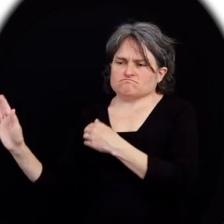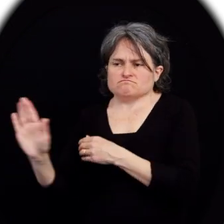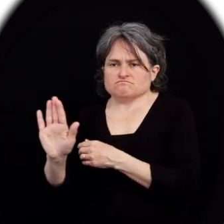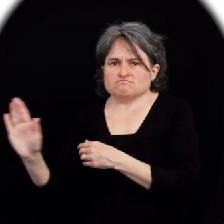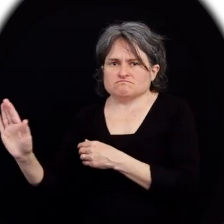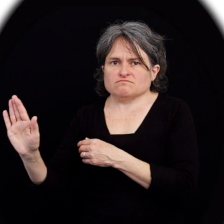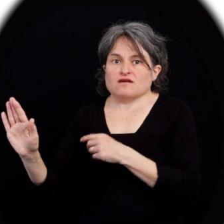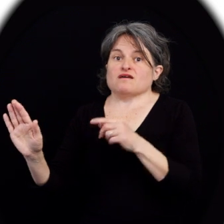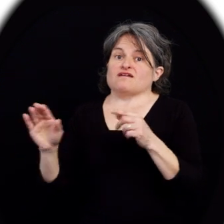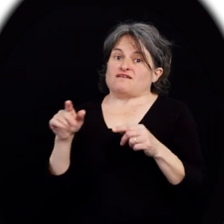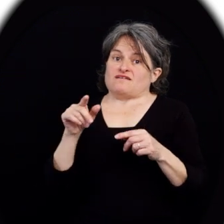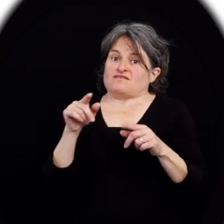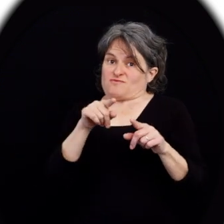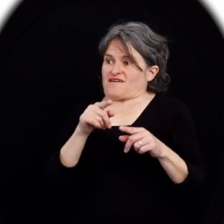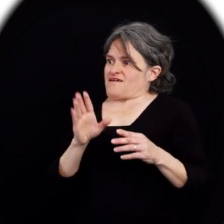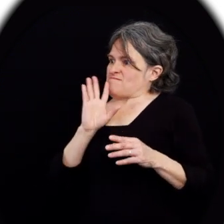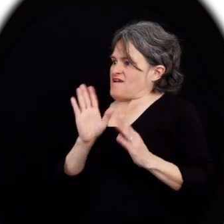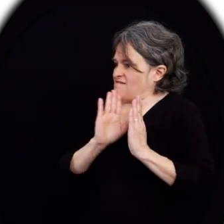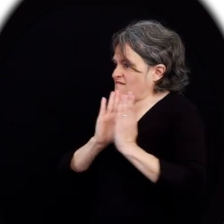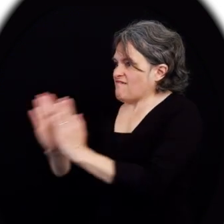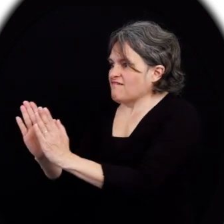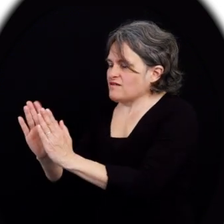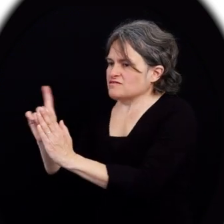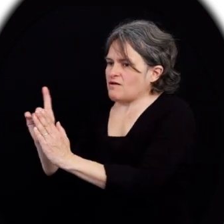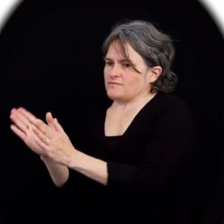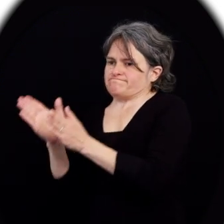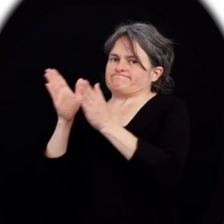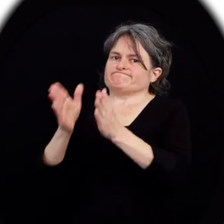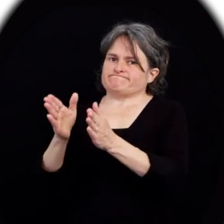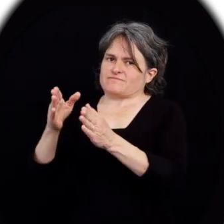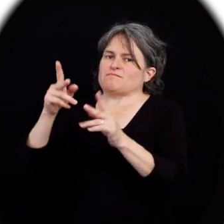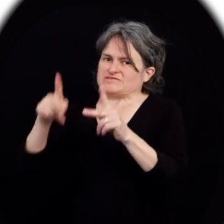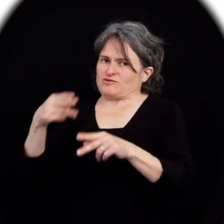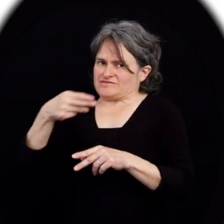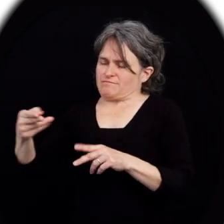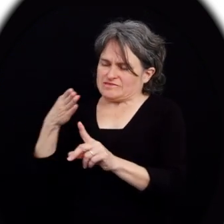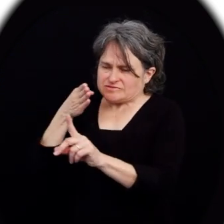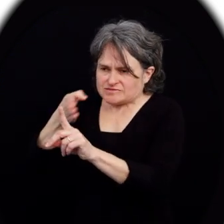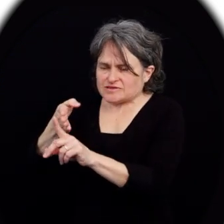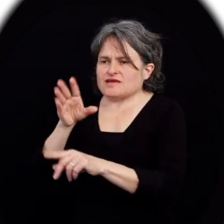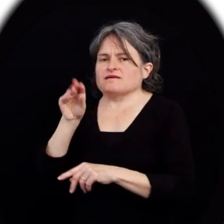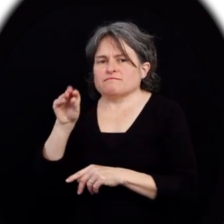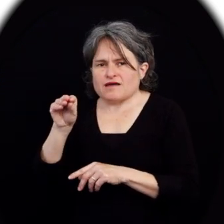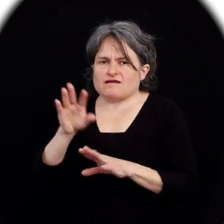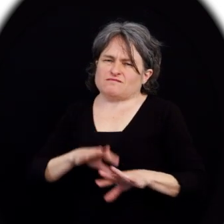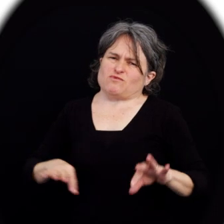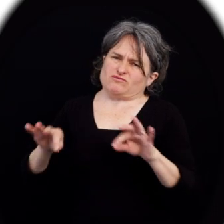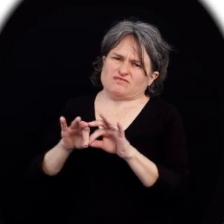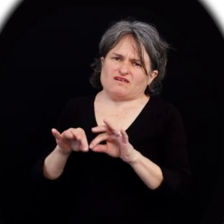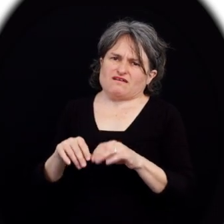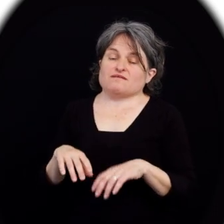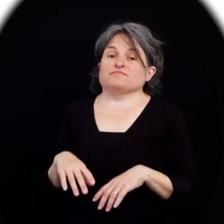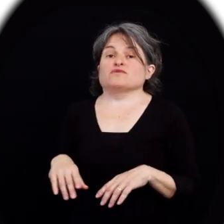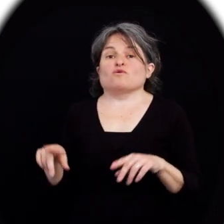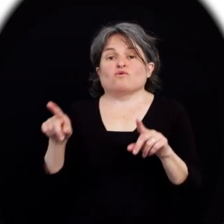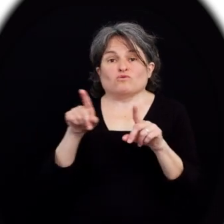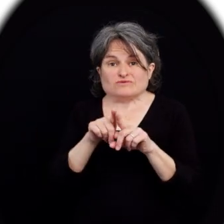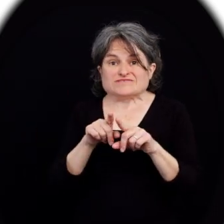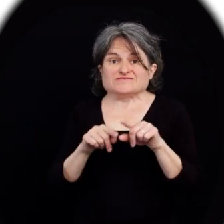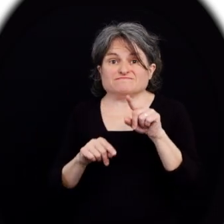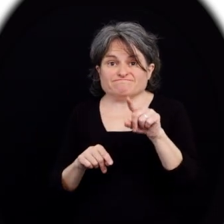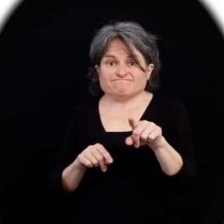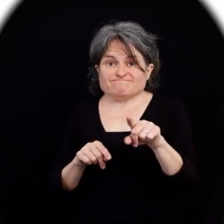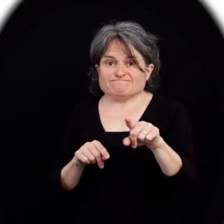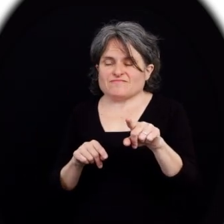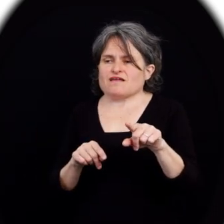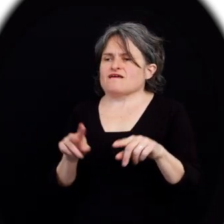ou un accompagnateur, considérez l'accompagnatrice ou l'accompagnateur comme une personne ressource et non comme la personne handicapée elle